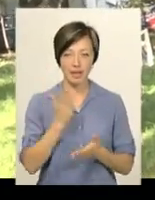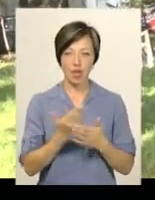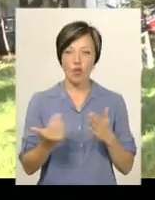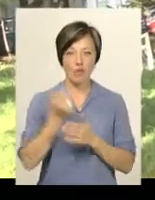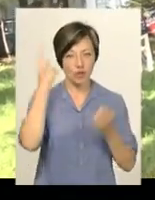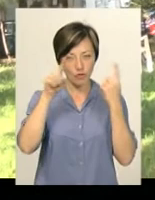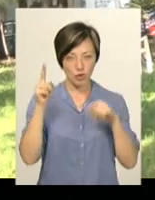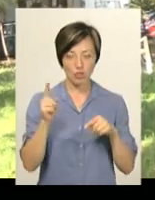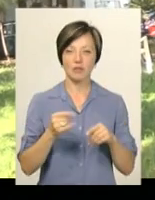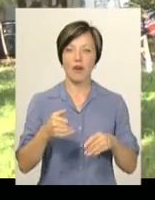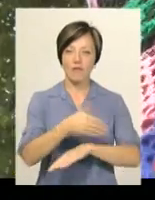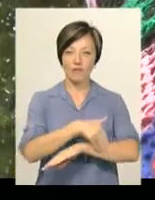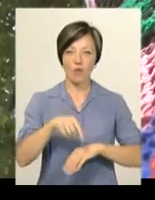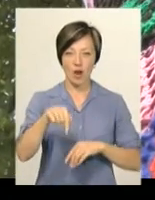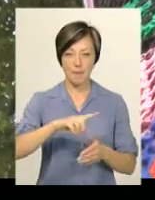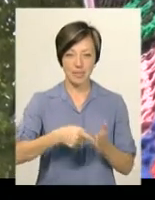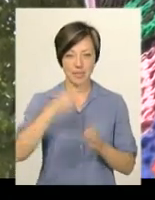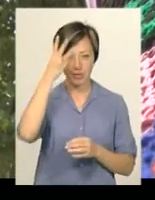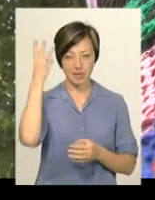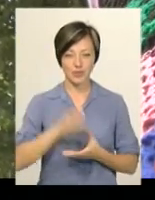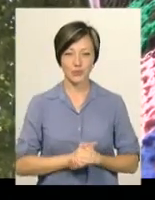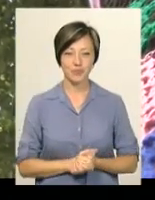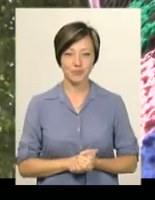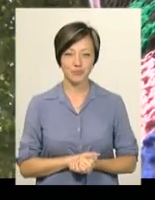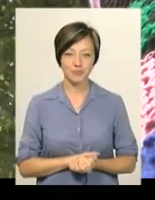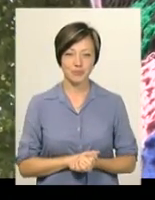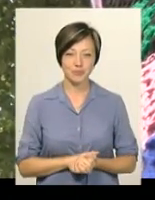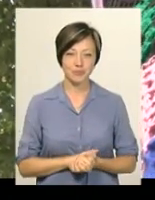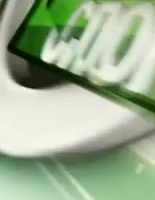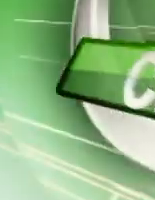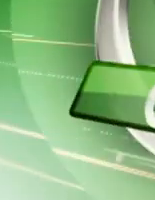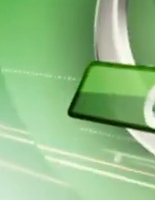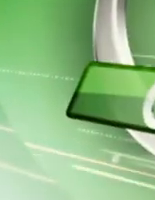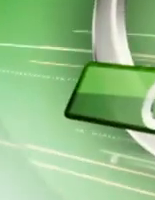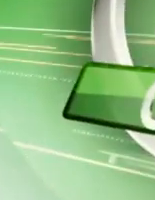нові творчі задуми у дворах Хмельницького. Ірина Хижа, Іван Мовчан, Новини, Поділля, Центр.